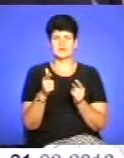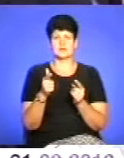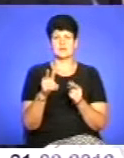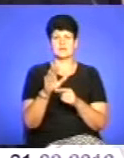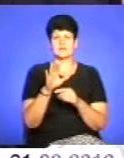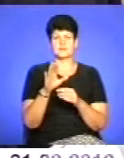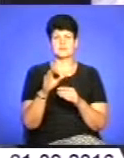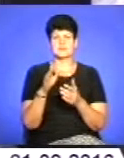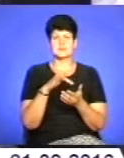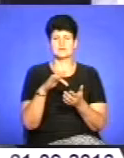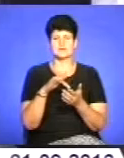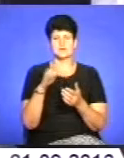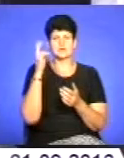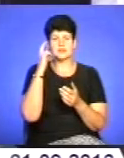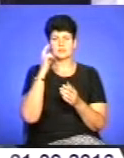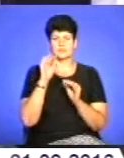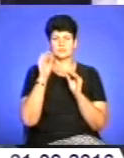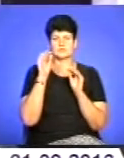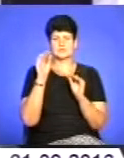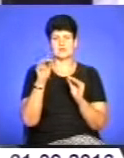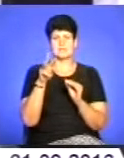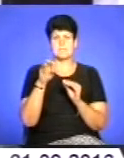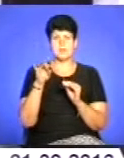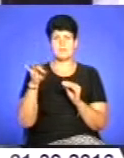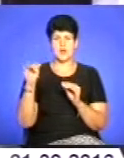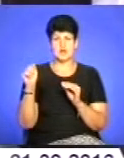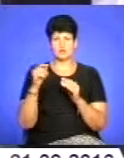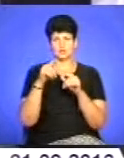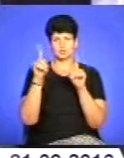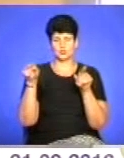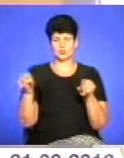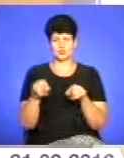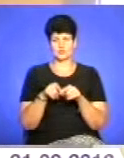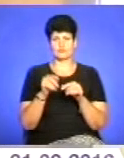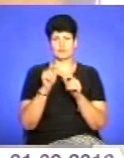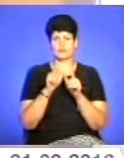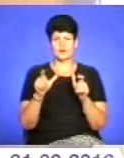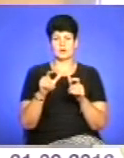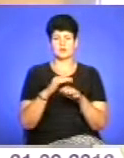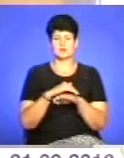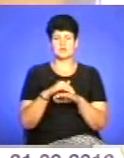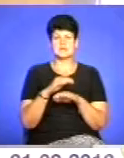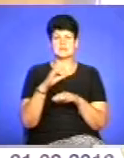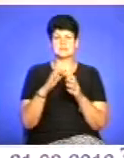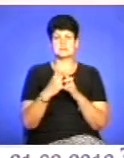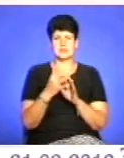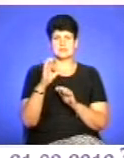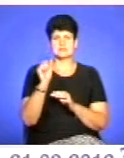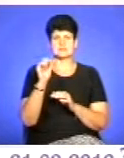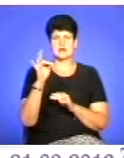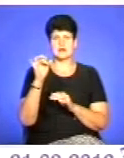національного відродження у Києві встановили меморіальну дошку. Загальноосвітній школі у Саранчуках Бережанського району